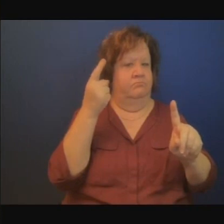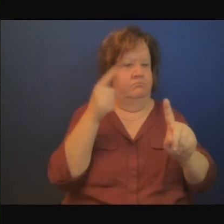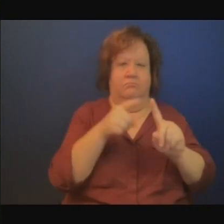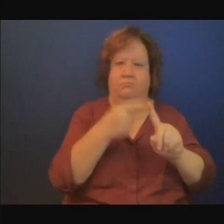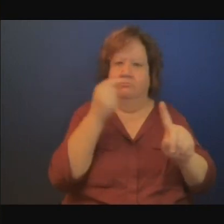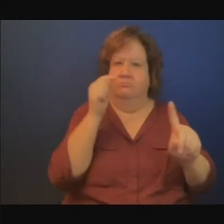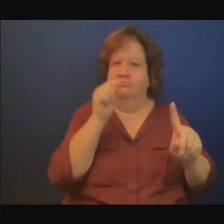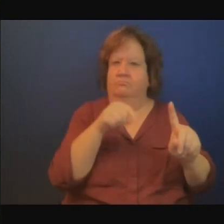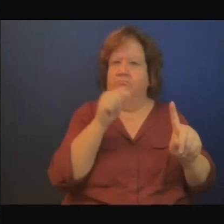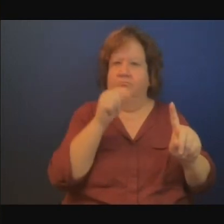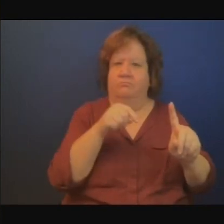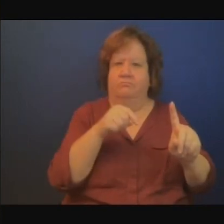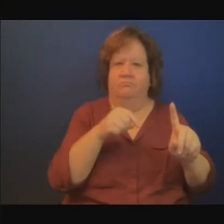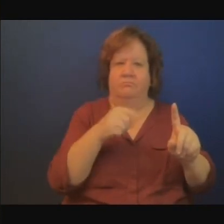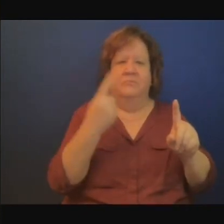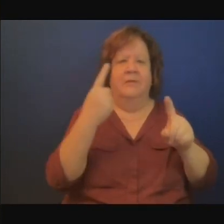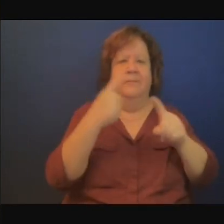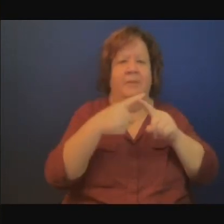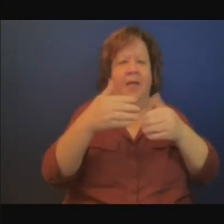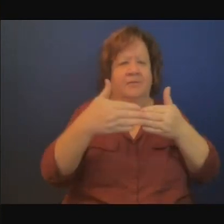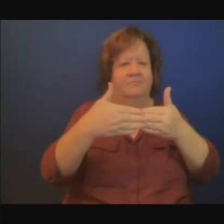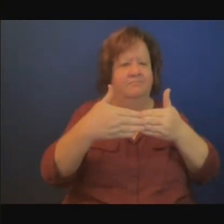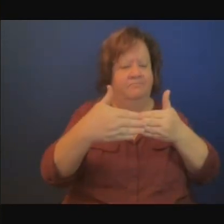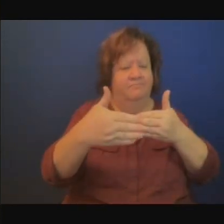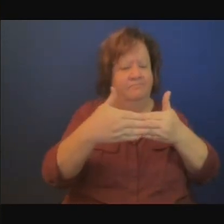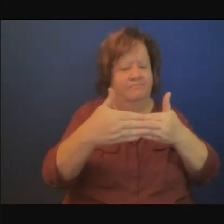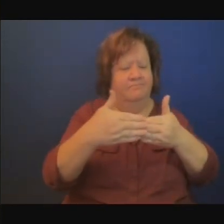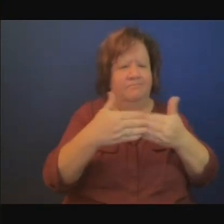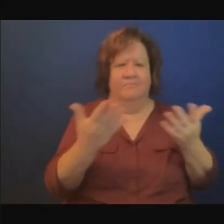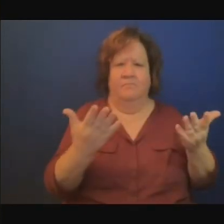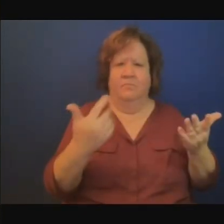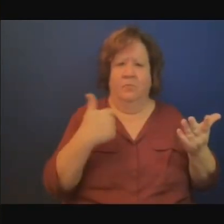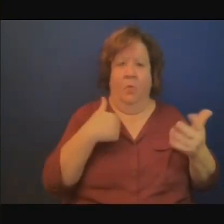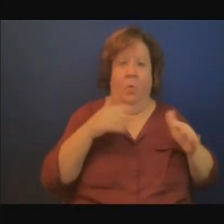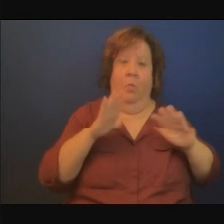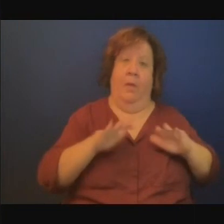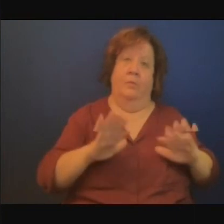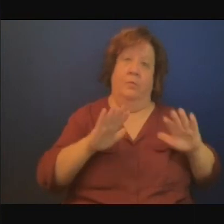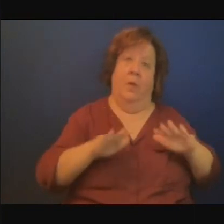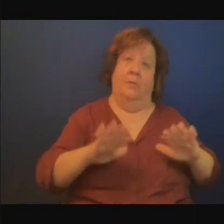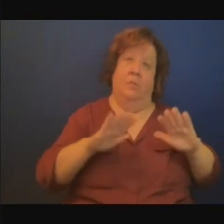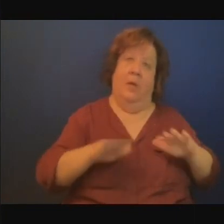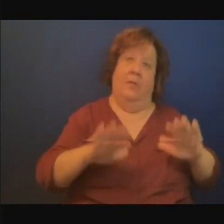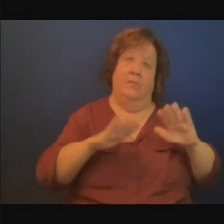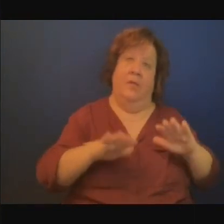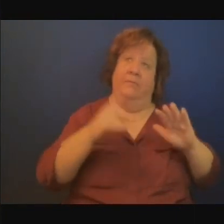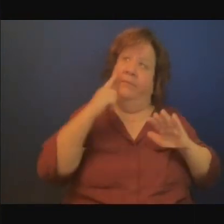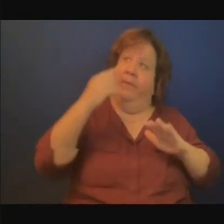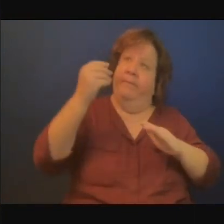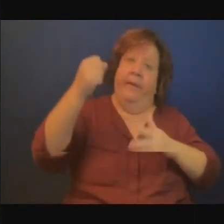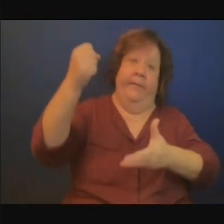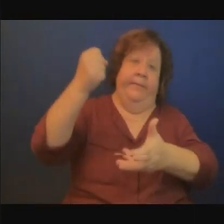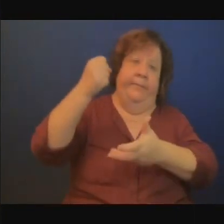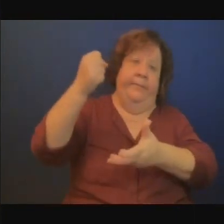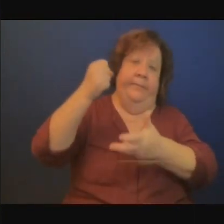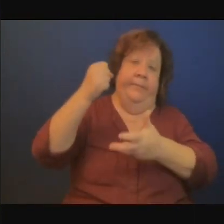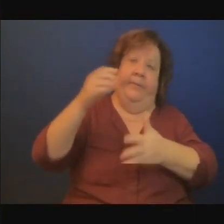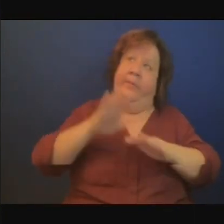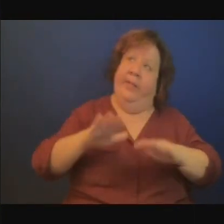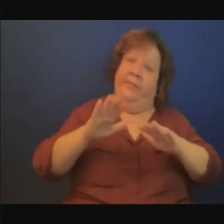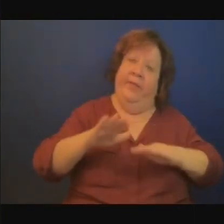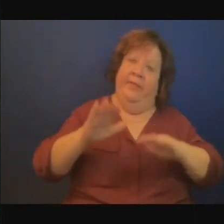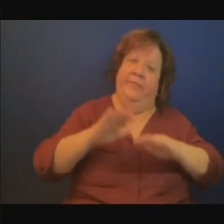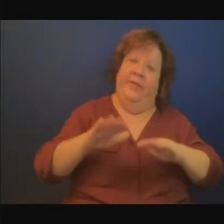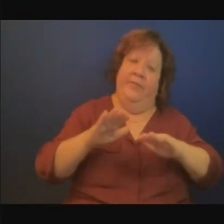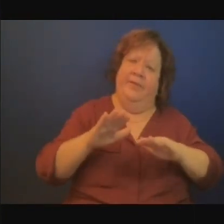faut mentionner ceci en attendant le développement du secteur financier il y a des solutions novatrices qui ont été mises au point